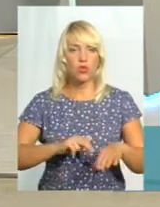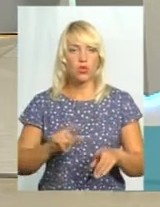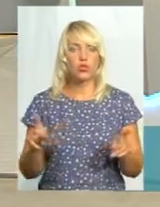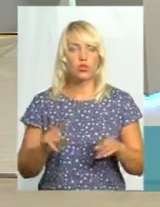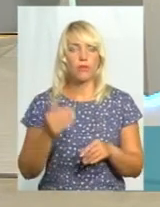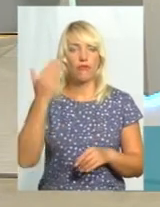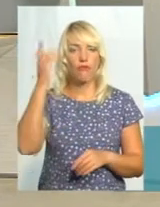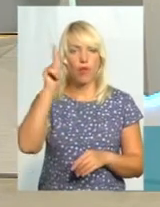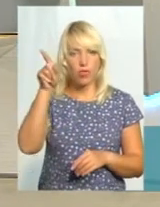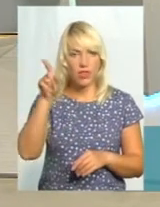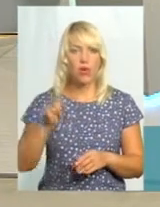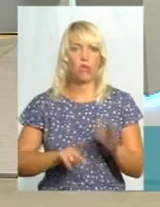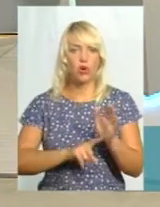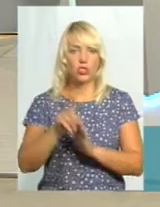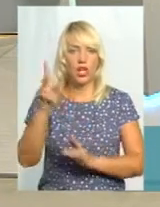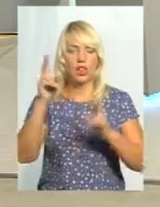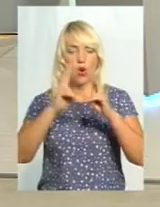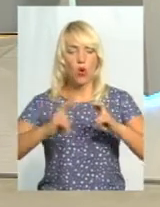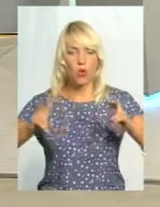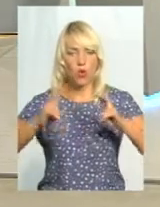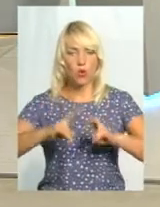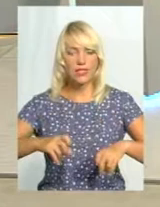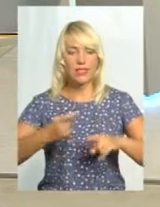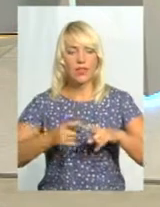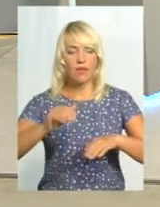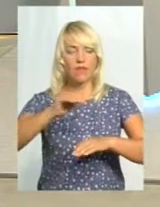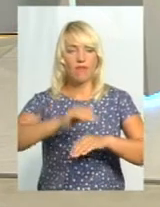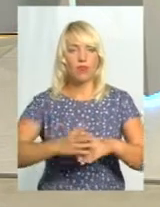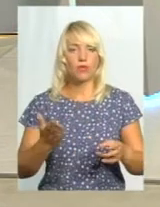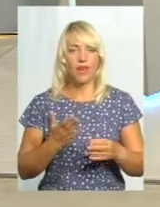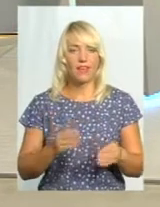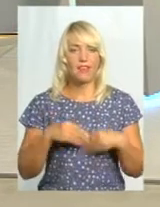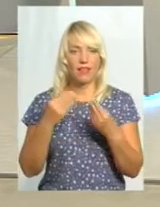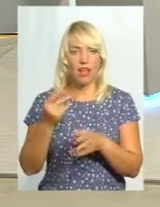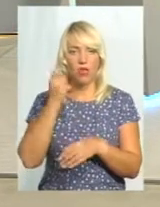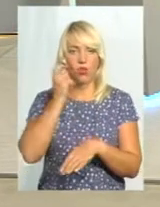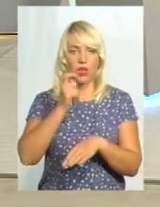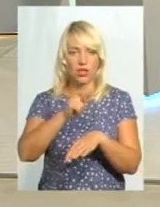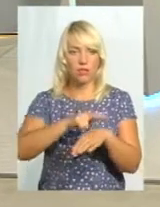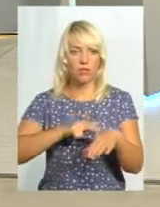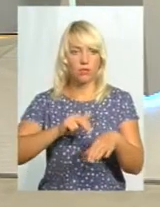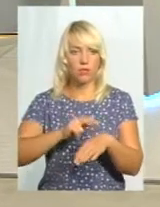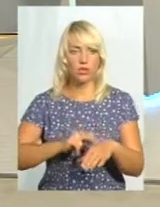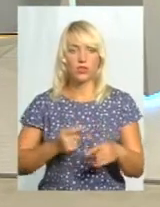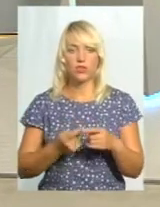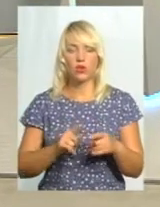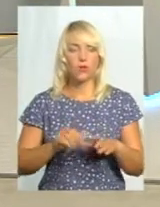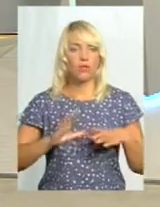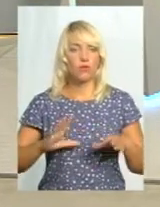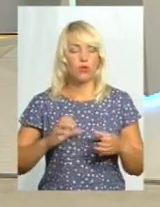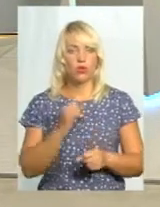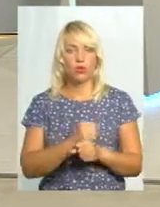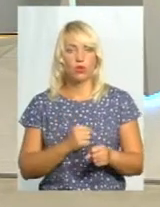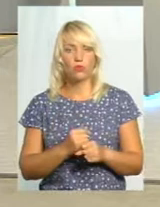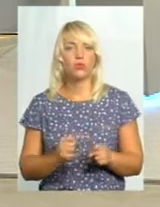розпочали там розслідування за тими фактами, які надали їм ці постраждалі особи, що вважають себе постраждалими. Цього не було зроблено.